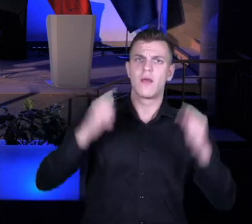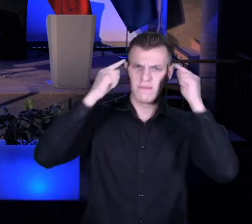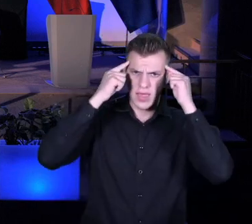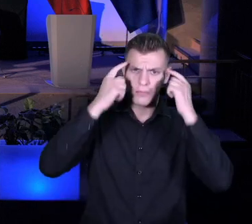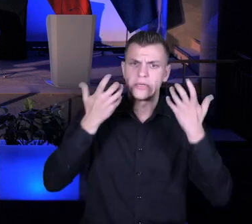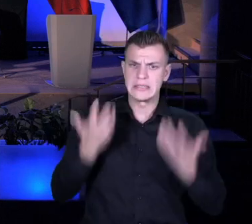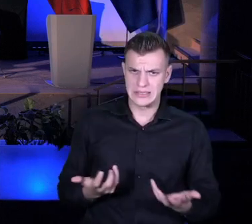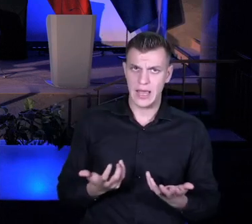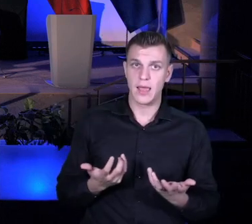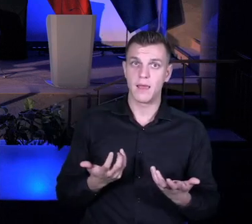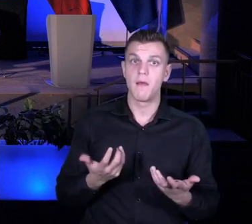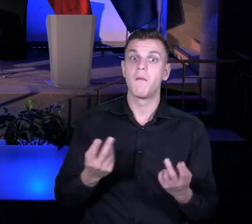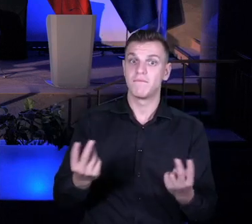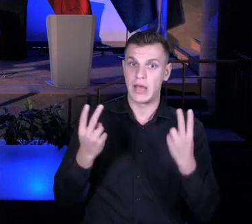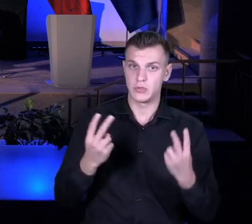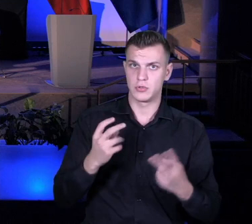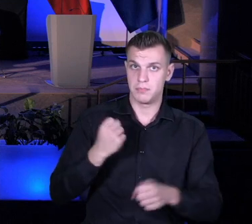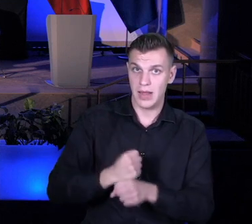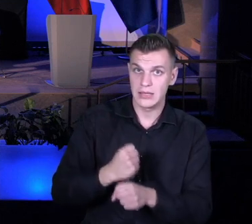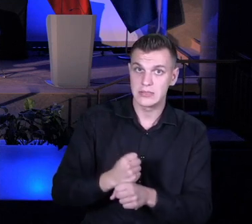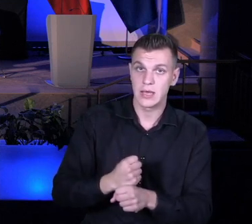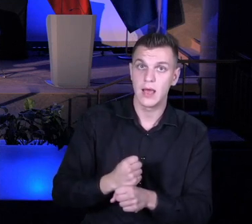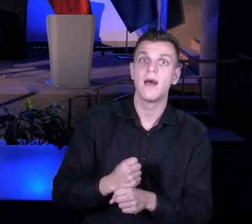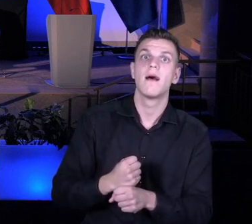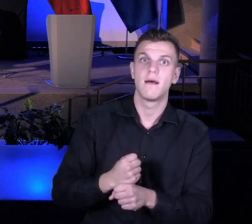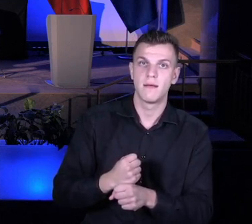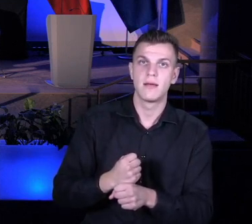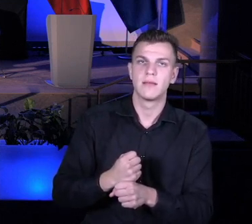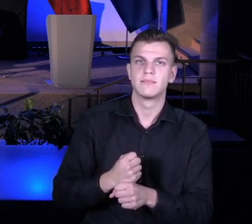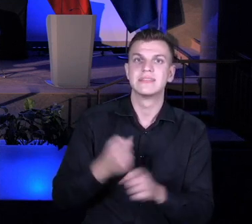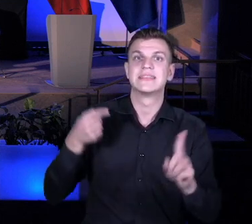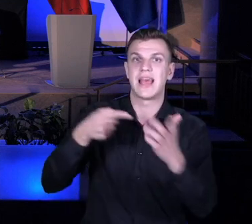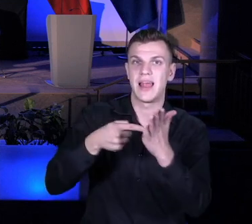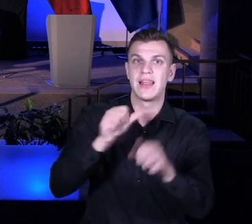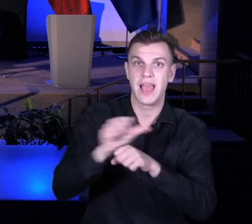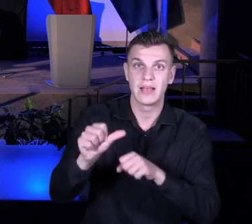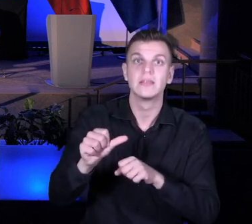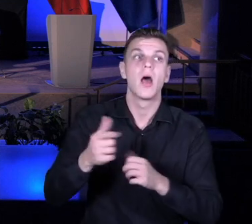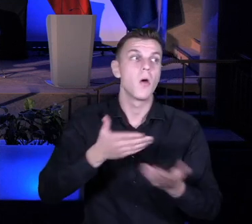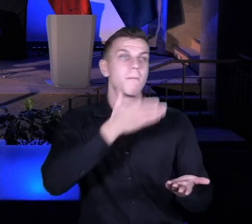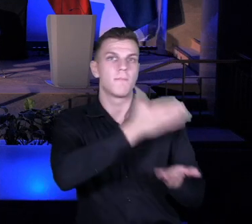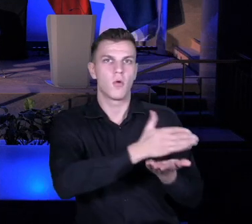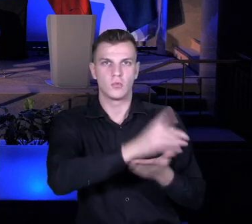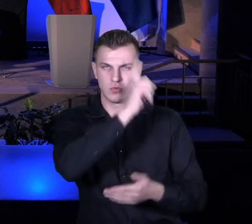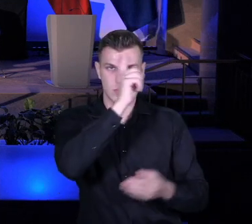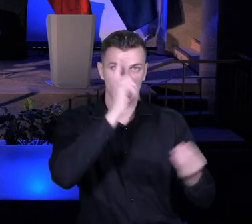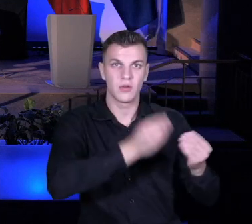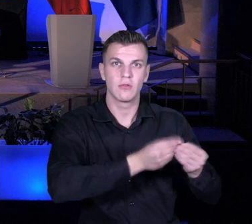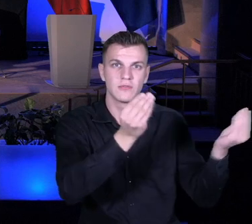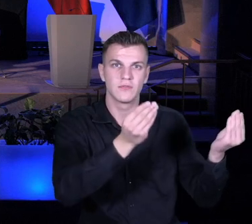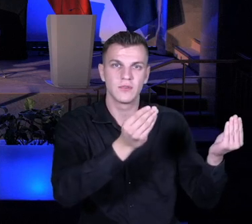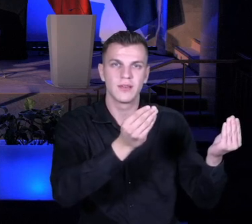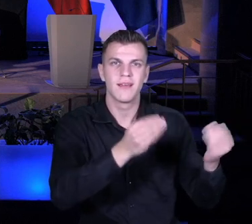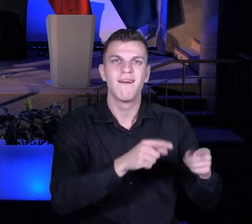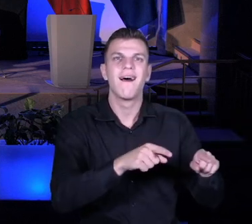pokazujesz, że to ma sens, a z drugiej strony pozwalasz się ludziom rozwijać i pokazujesz im, jak oni sami,